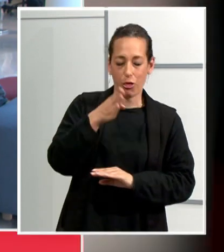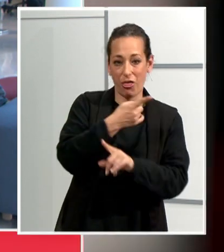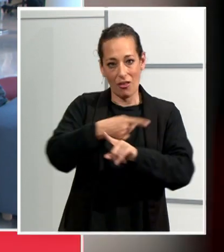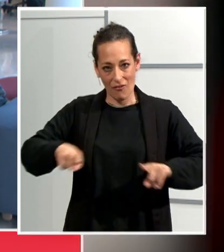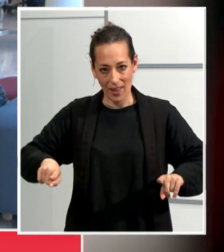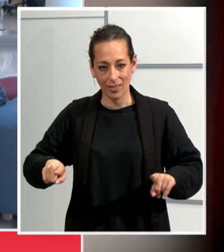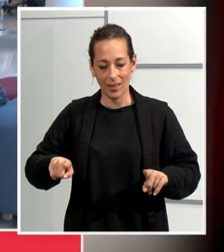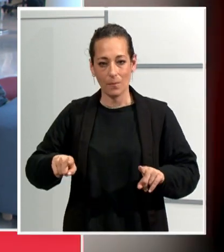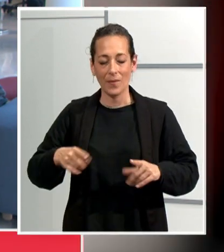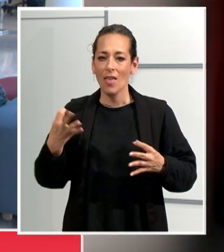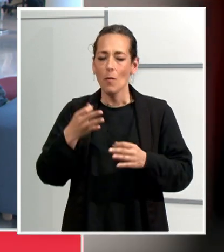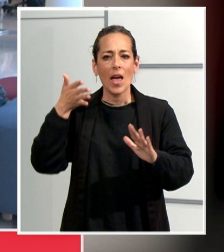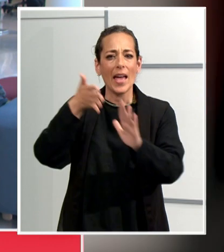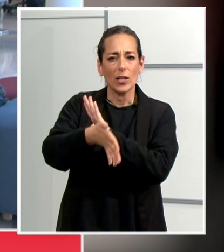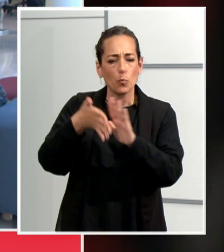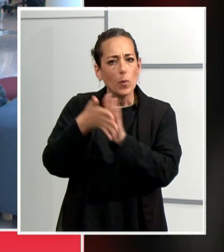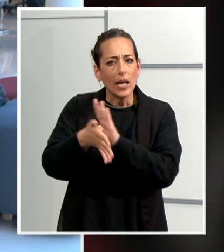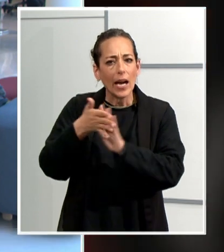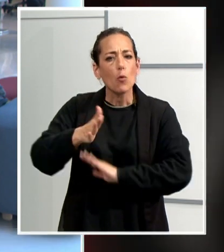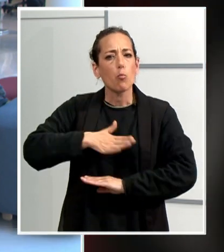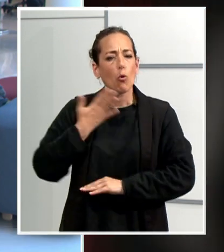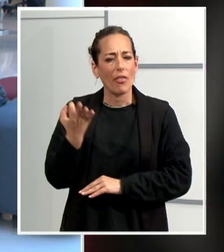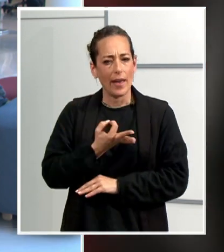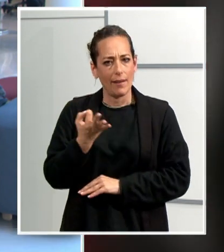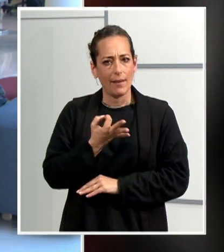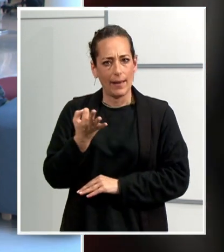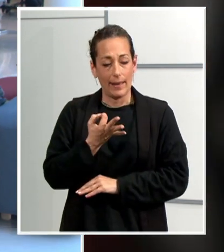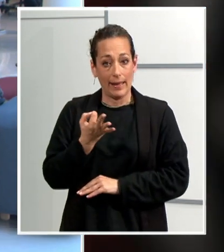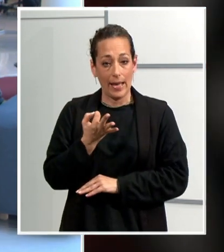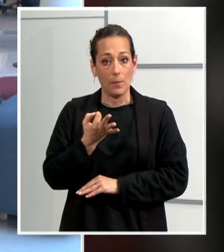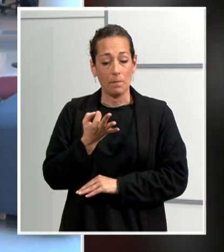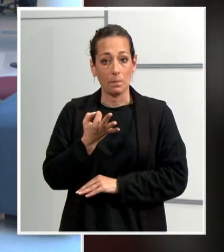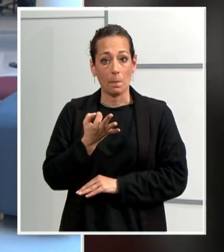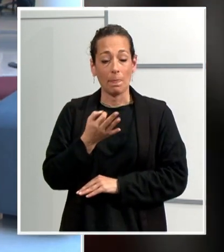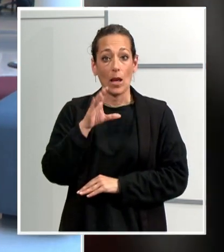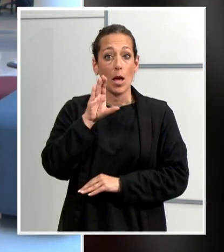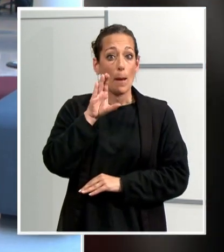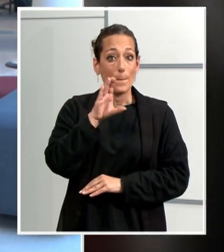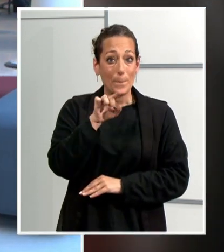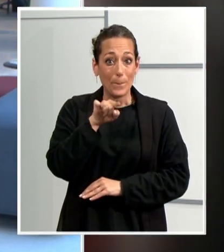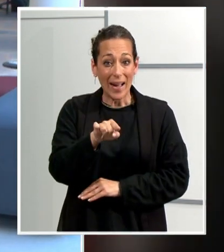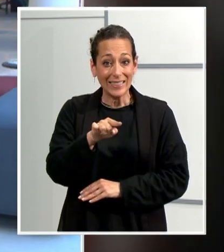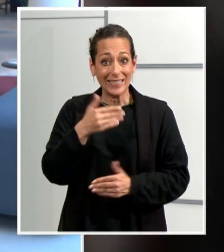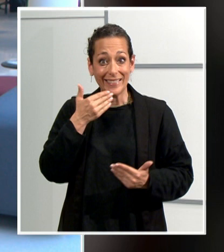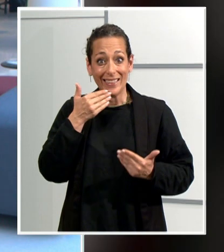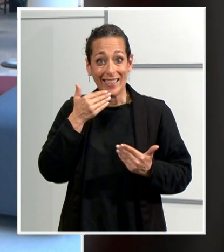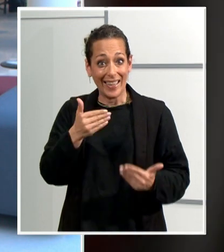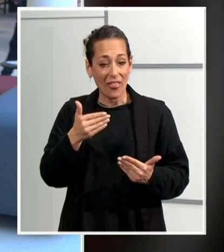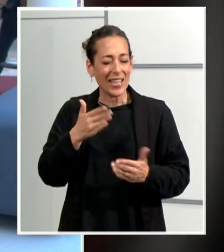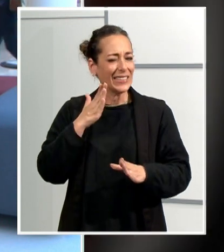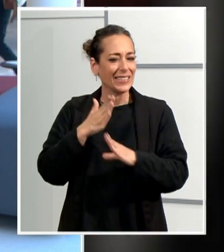explicar a la gent que la prosperitat d'aquest país sempre ha depengut de la gent que ha vingut de